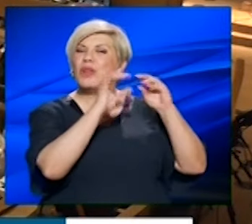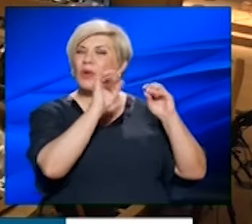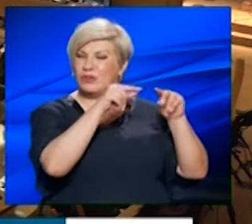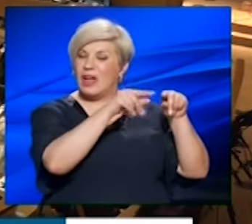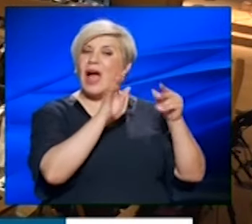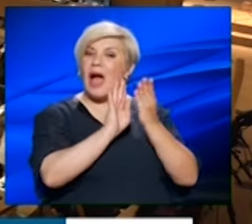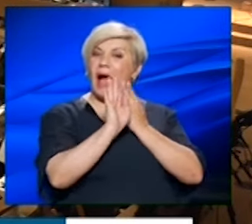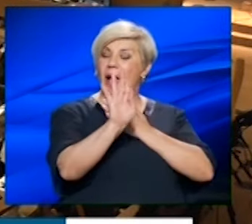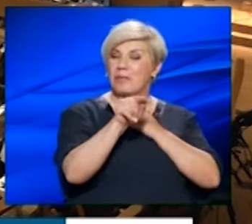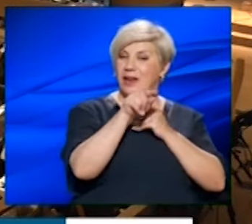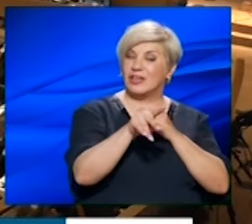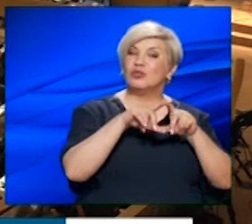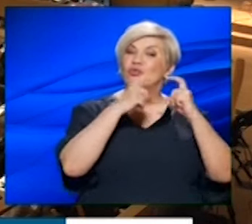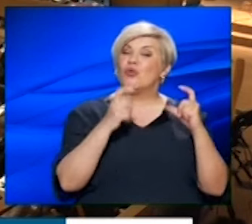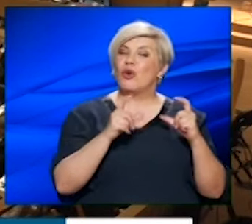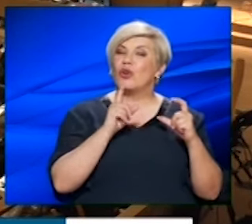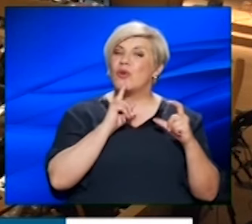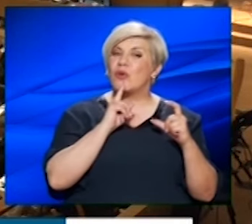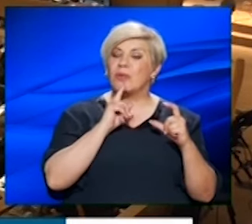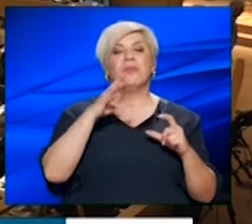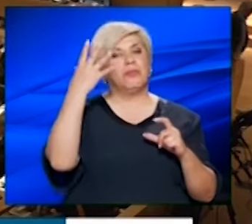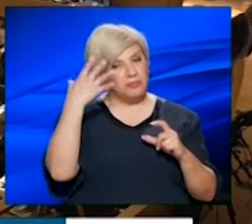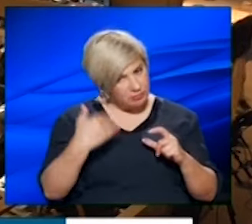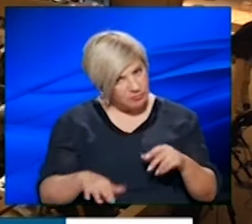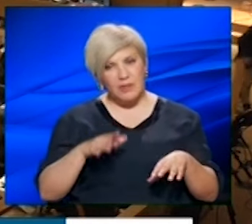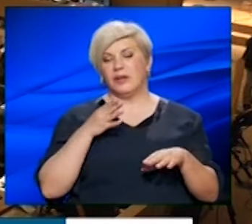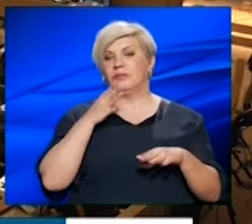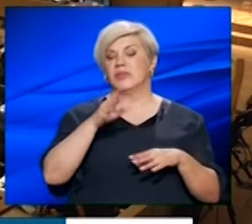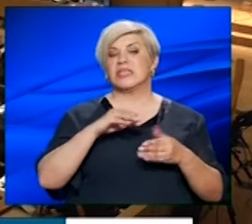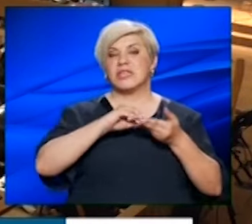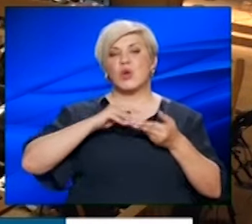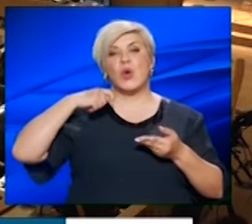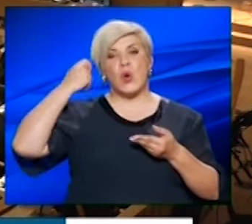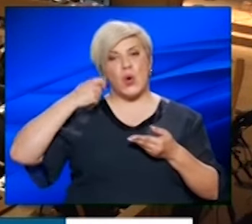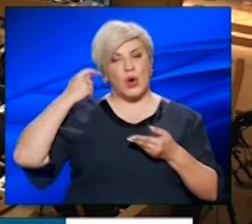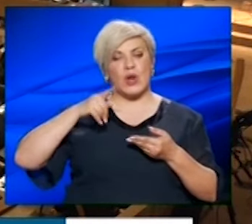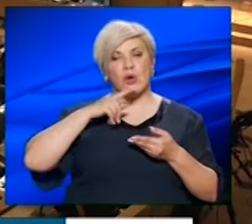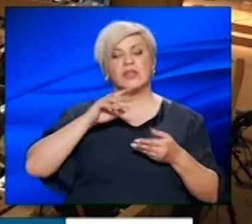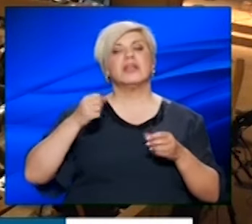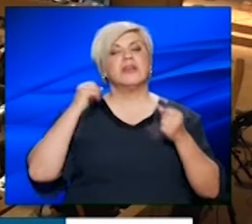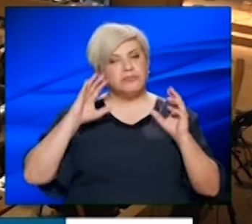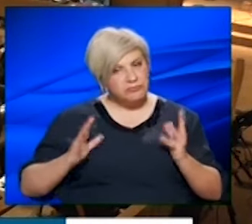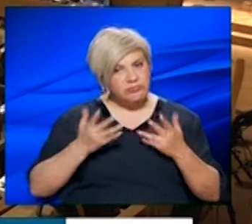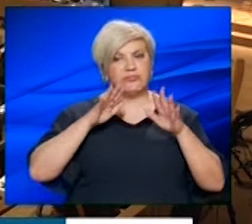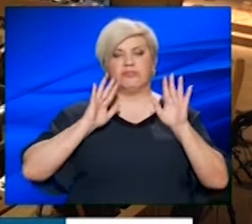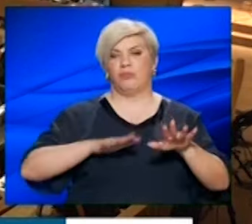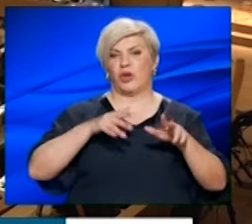Απέναντι ακριβώς από αυτό το σχολείο που, επειδή βρεθήκαμε και με το Συλλογονέων και στις κινητοποιήσεις τους,